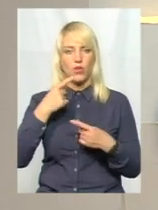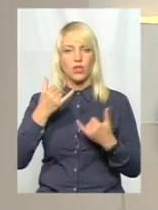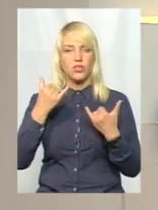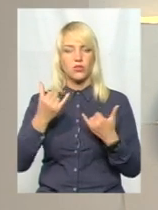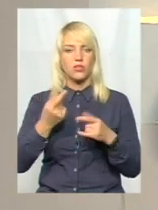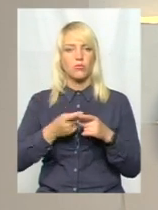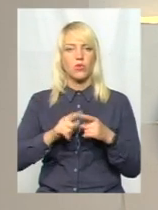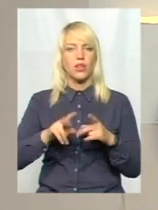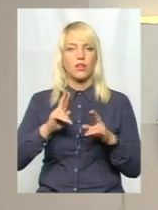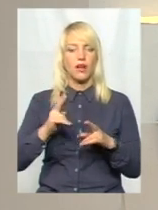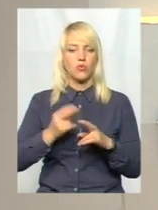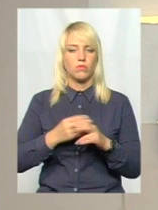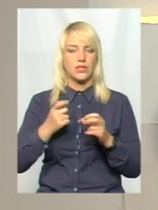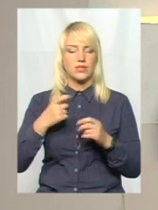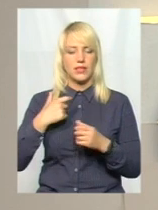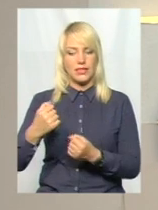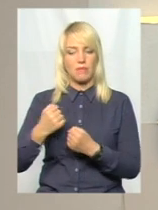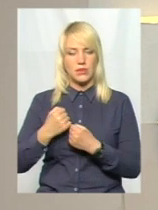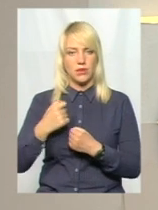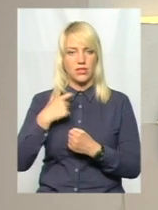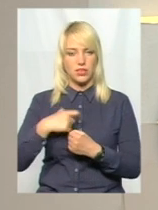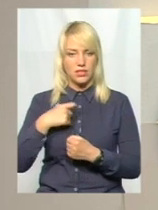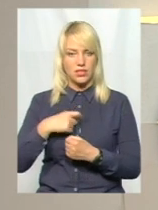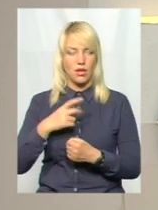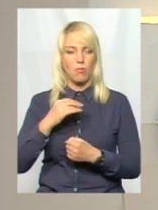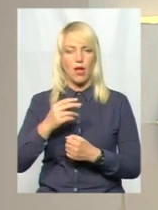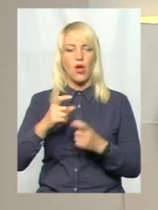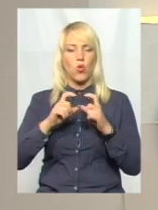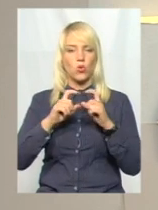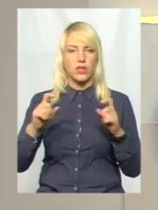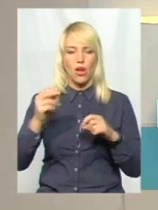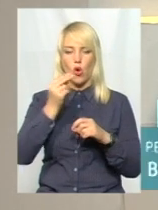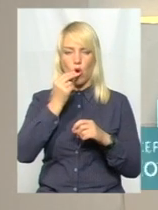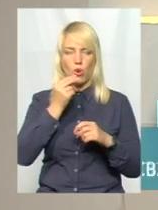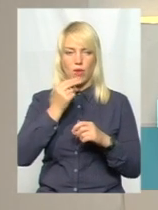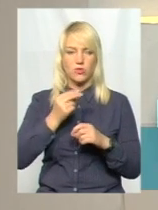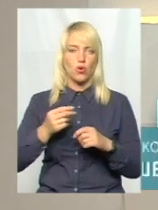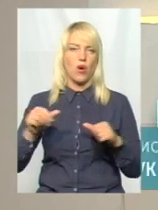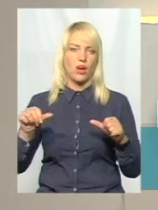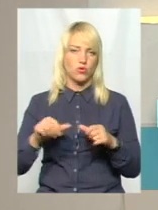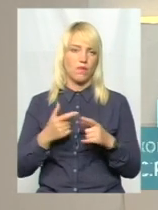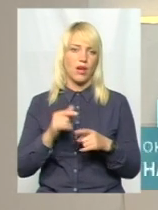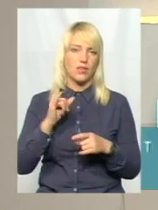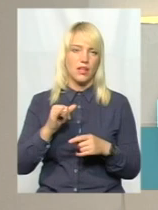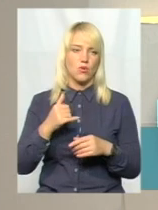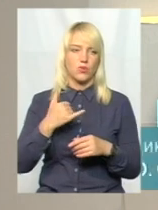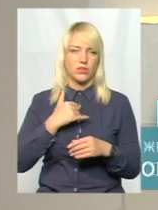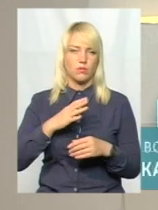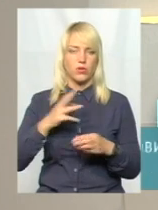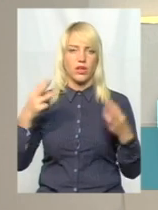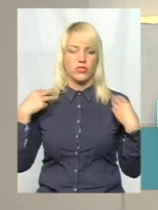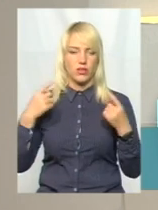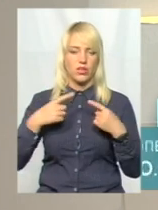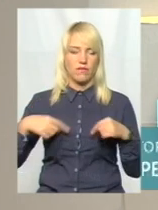про те, як убезпечити себе у закладах громадського харчування. Нашою гостею сьогодні була Олександра Титарчук, начальник